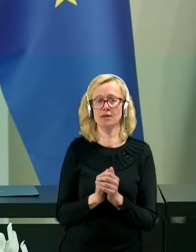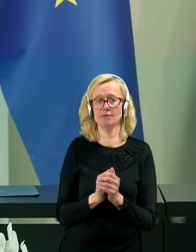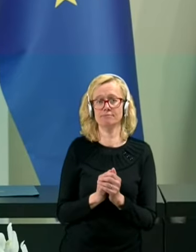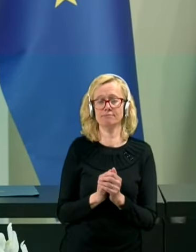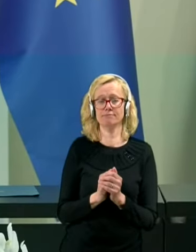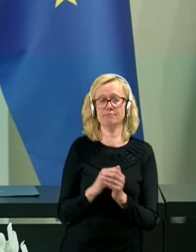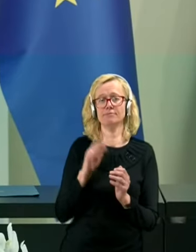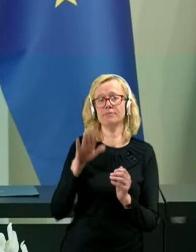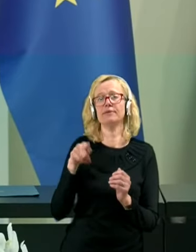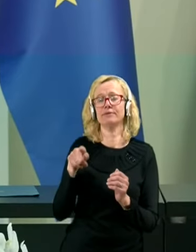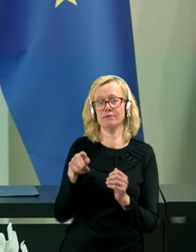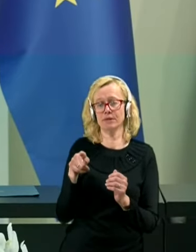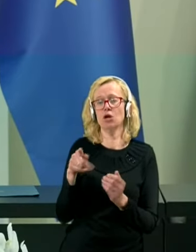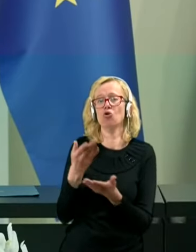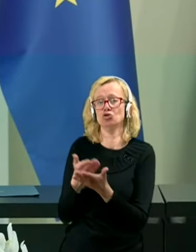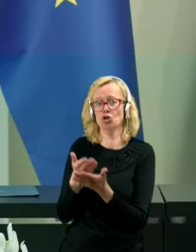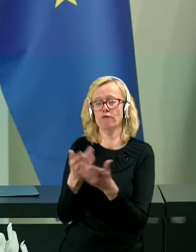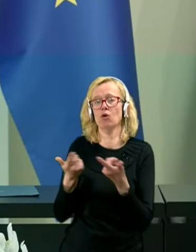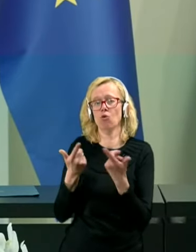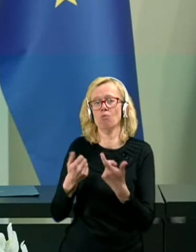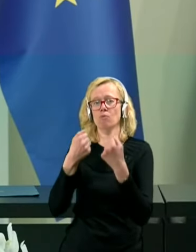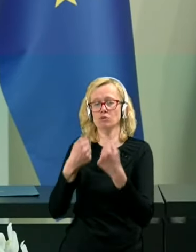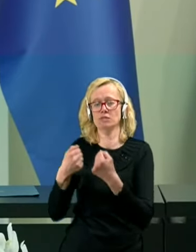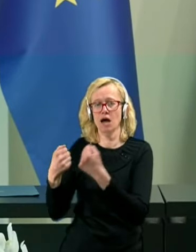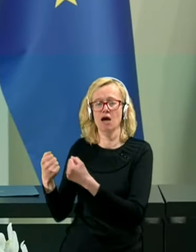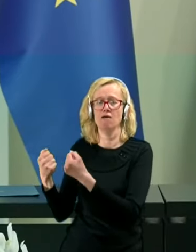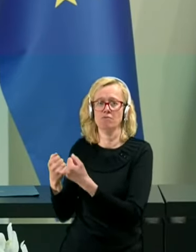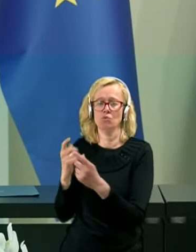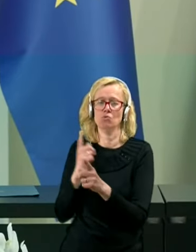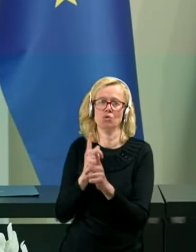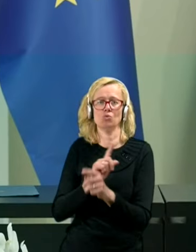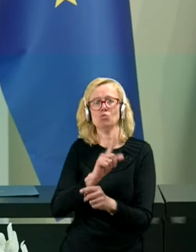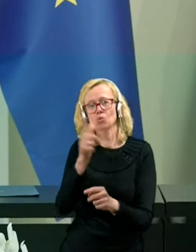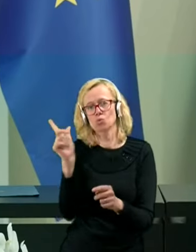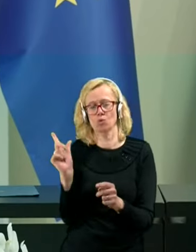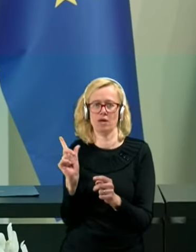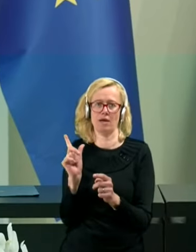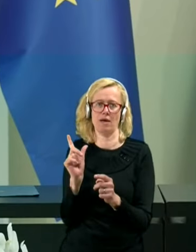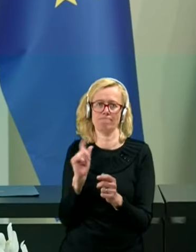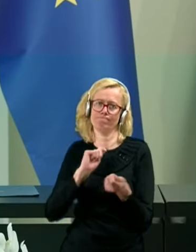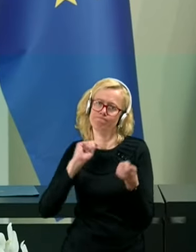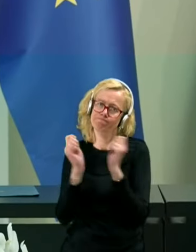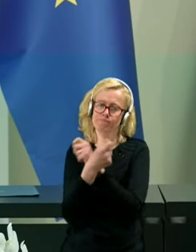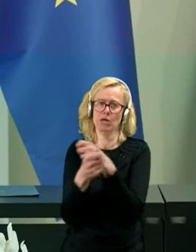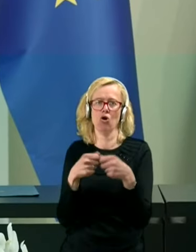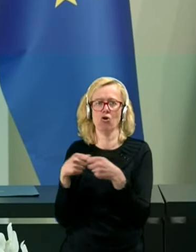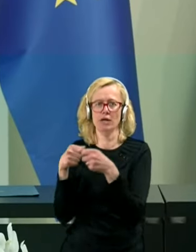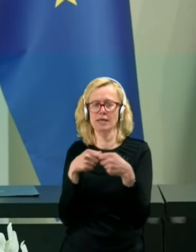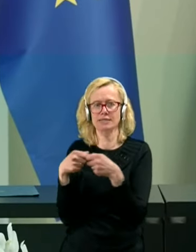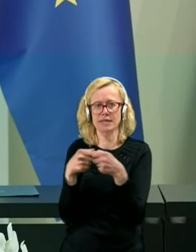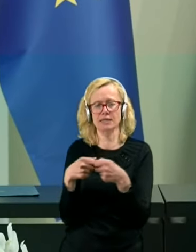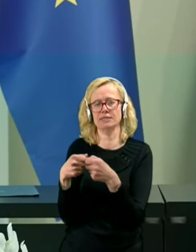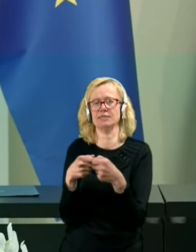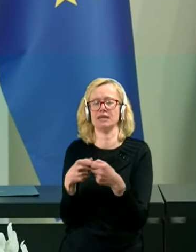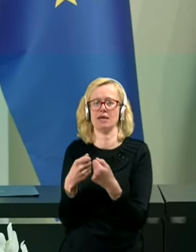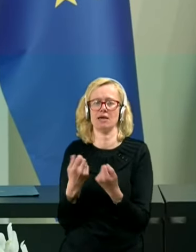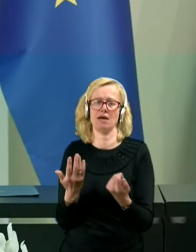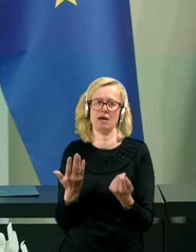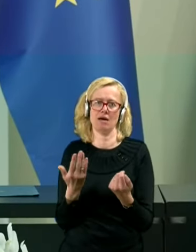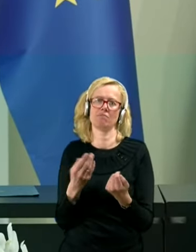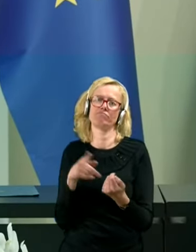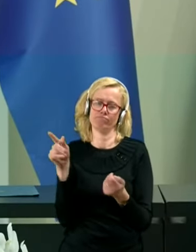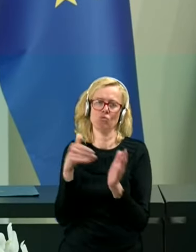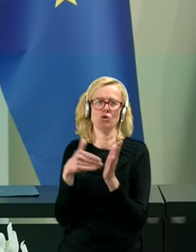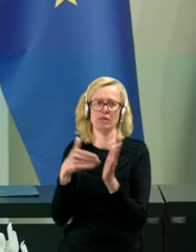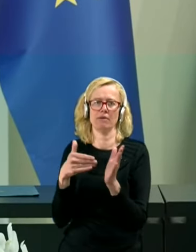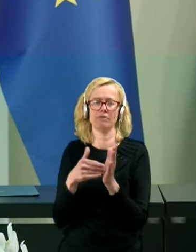postaviti tudi nektere druge reorganizacije, izvesti nektere druge reorganizacije, ki so